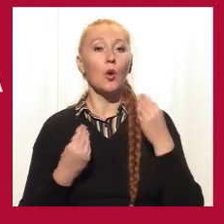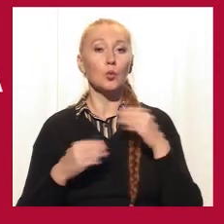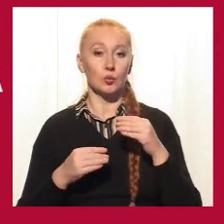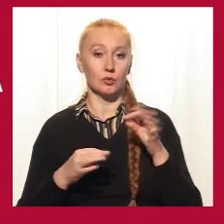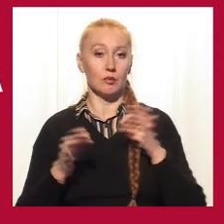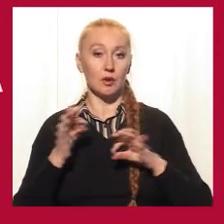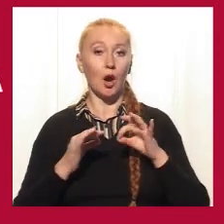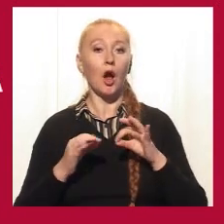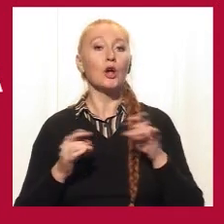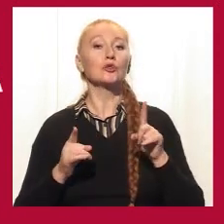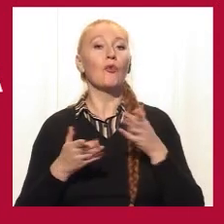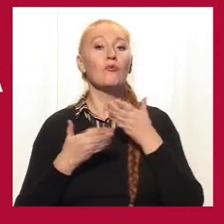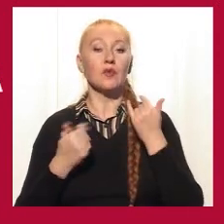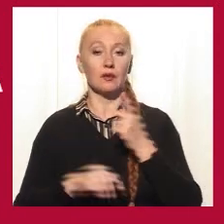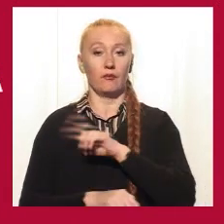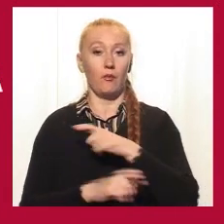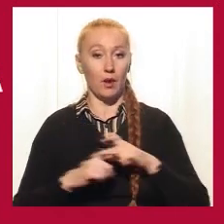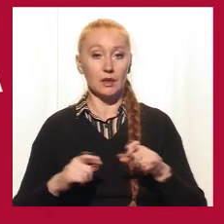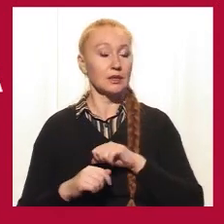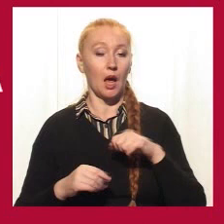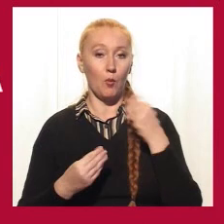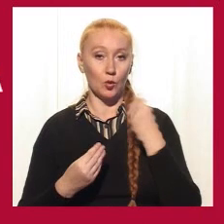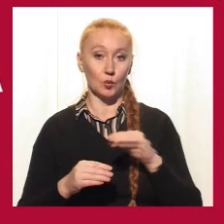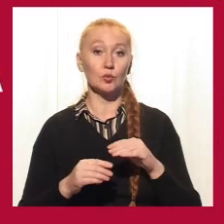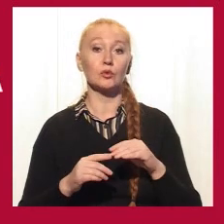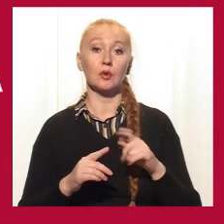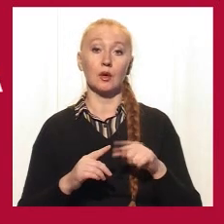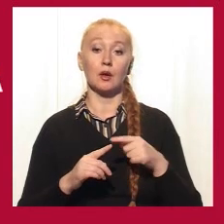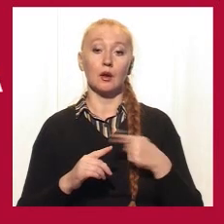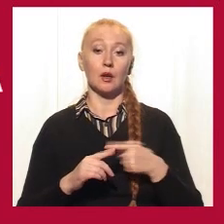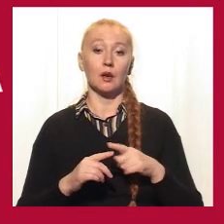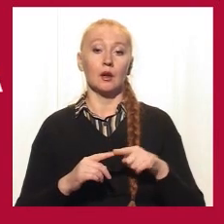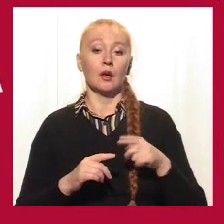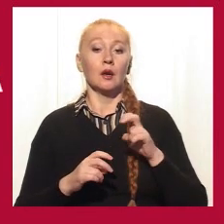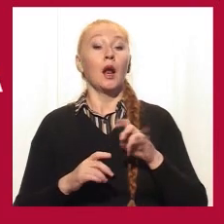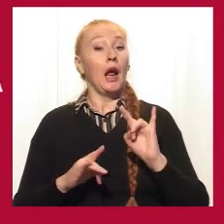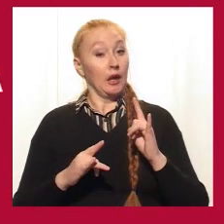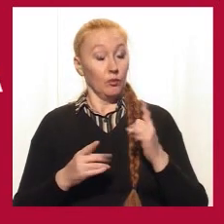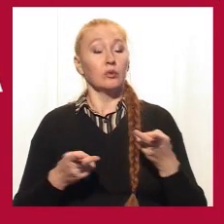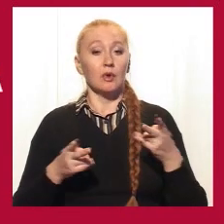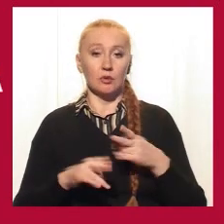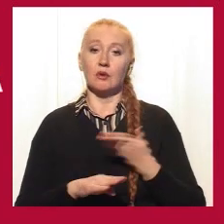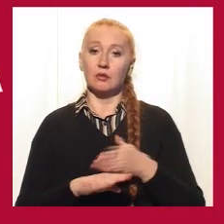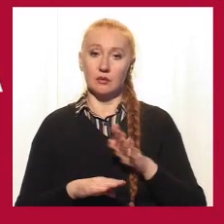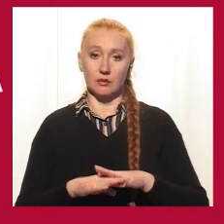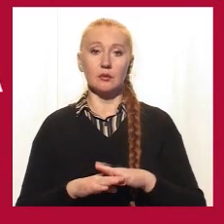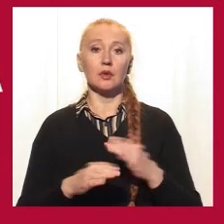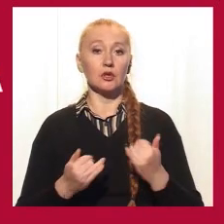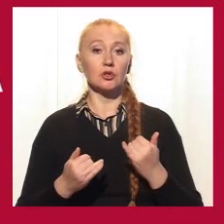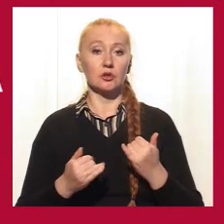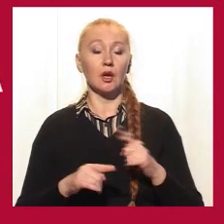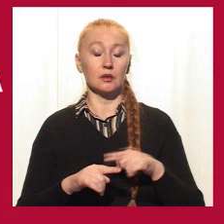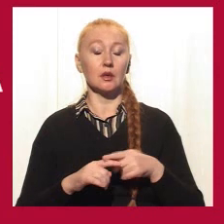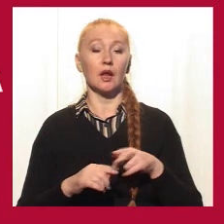препарати, те, що в в больниці, закупаємо все найкращі. Заходила до Єгорки, дінока стається крайне тяжелим, зараз йому роблять